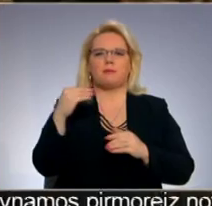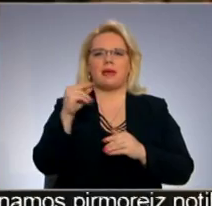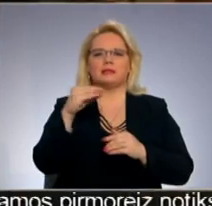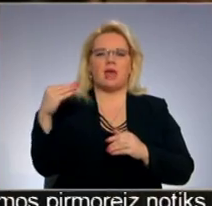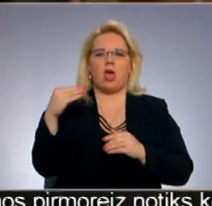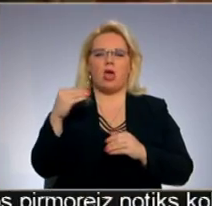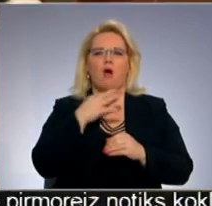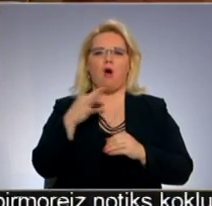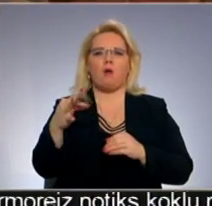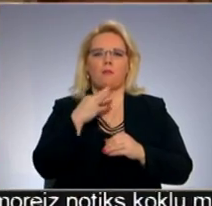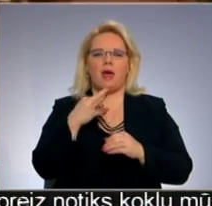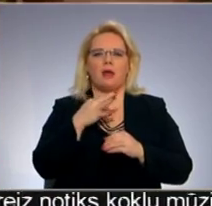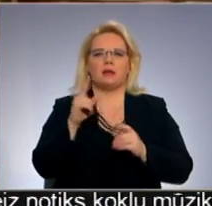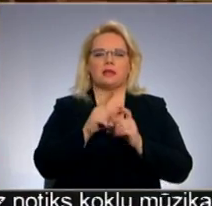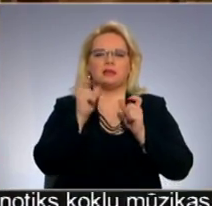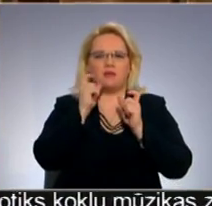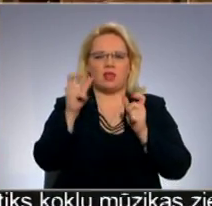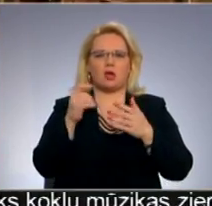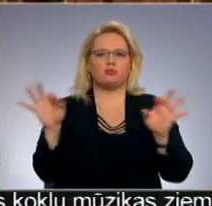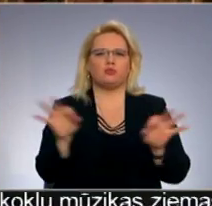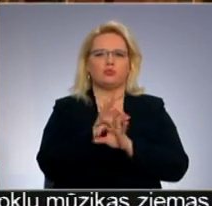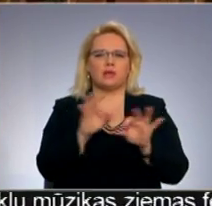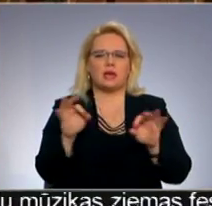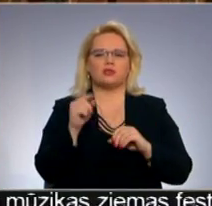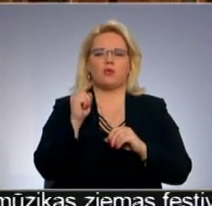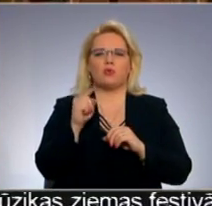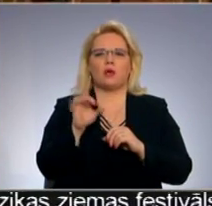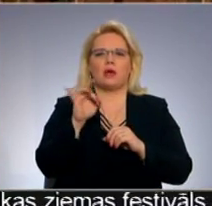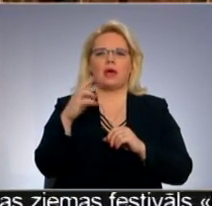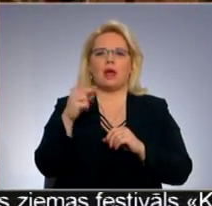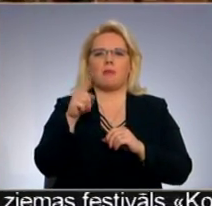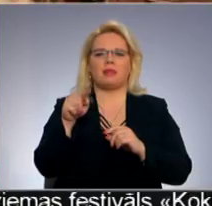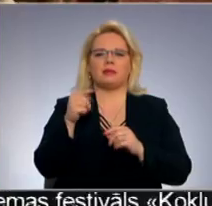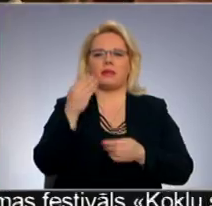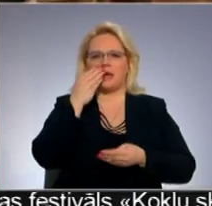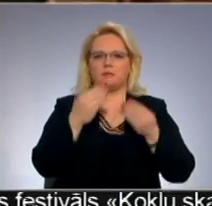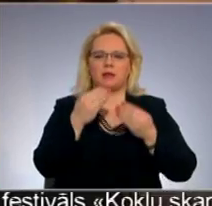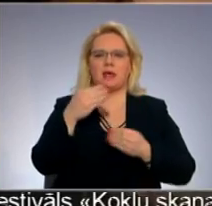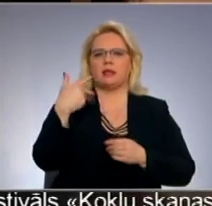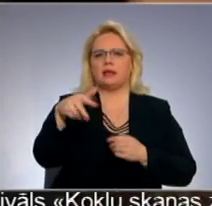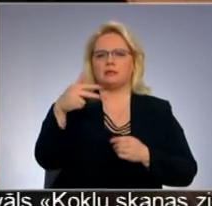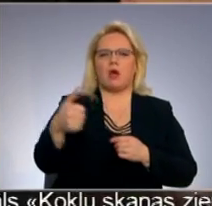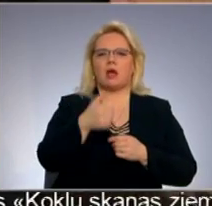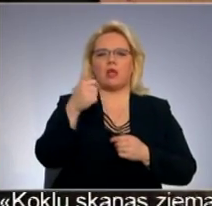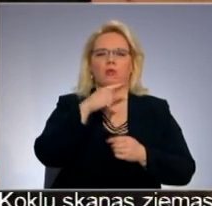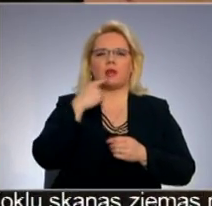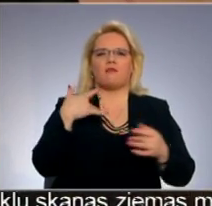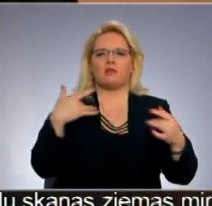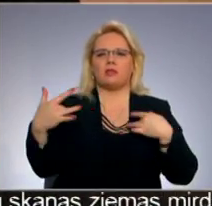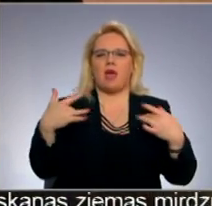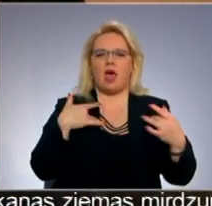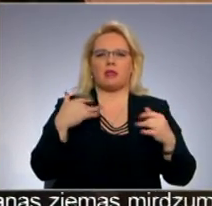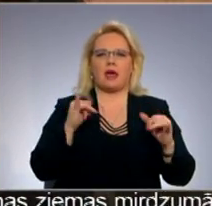pērļu zvejnieks smeldzīgās mūzikas. Bet kustīvu partitūrā Alvis Hermannis eksperimentējas ar 30. gadu krievu teātra